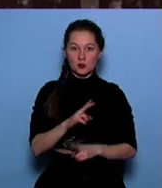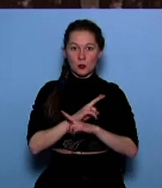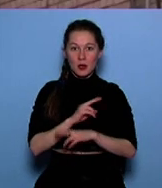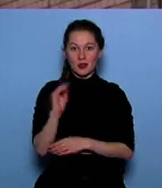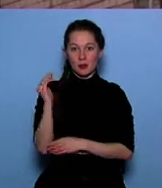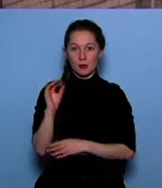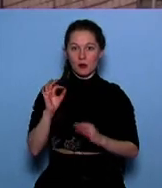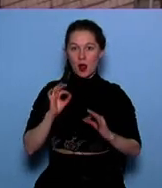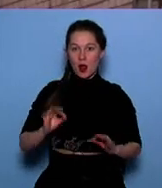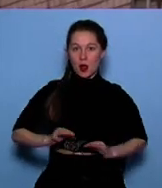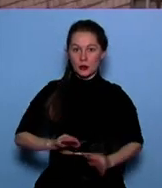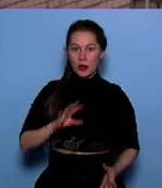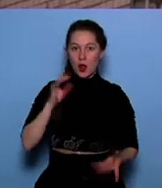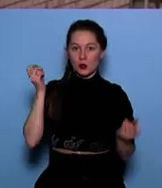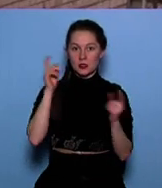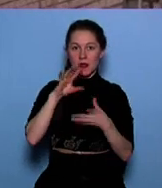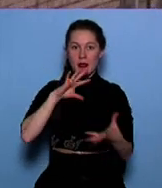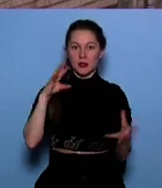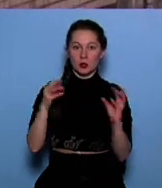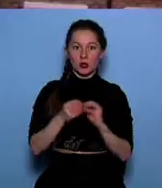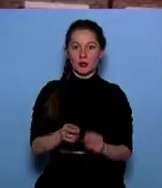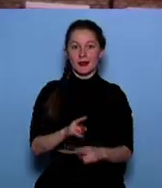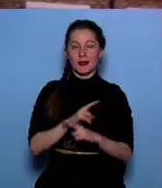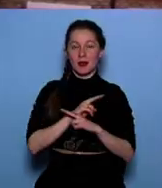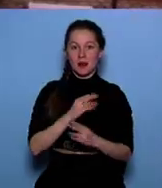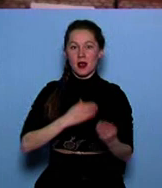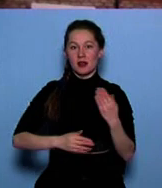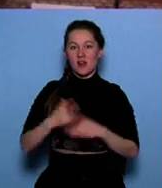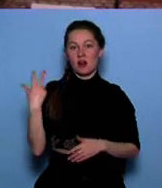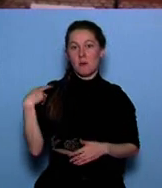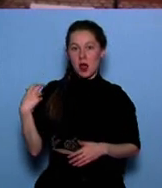Прокуратура озвучила результаты проверки гибели подростка-инвалида в Можге.